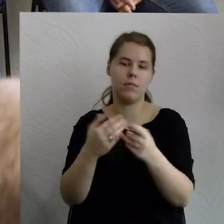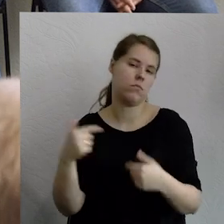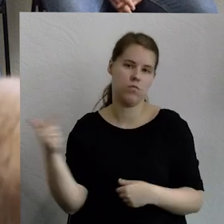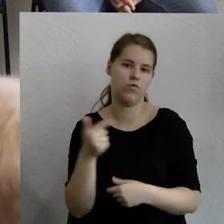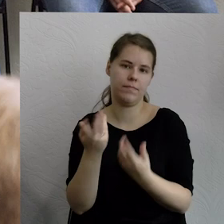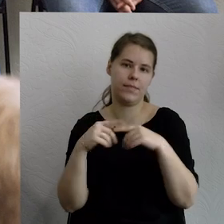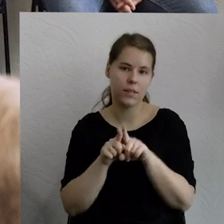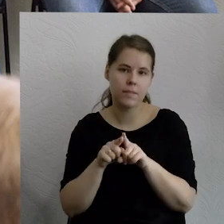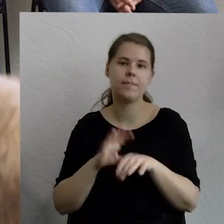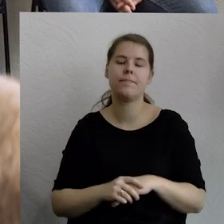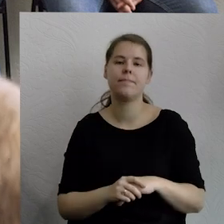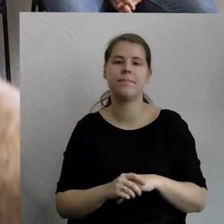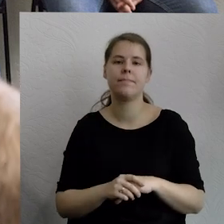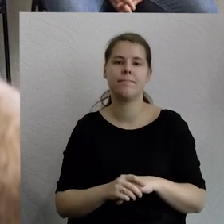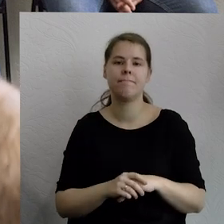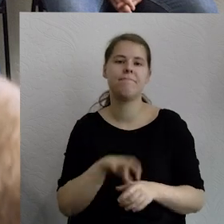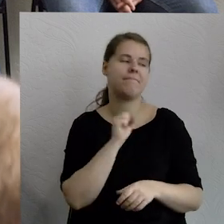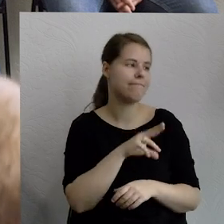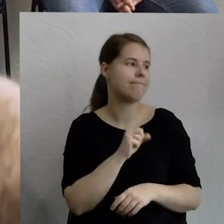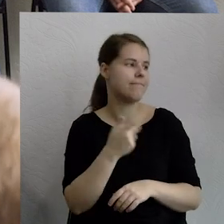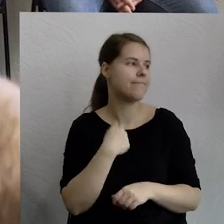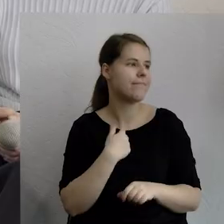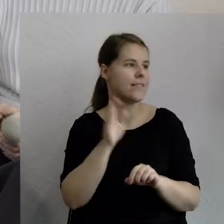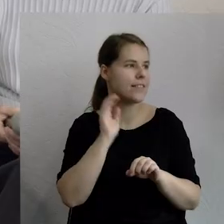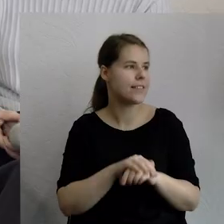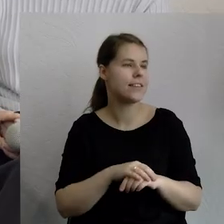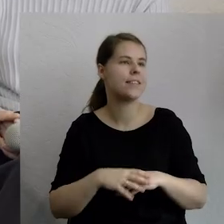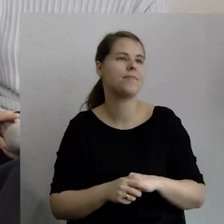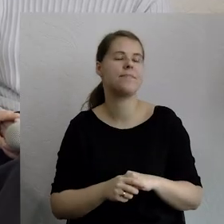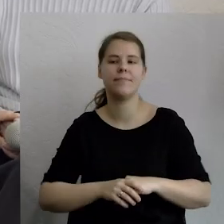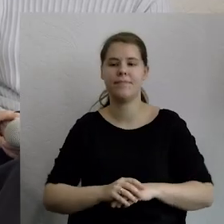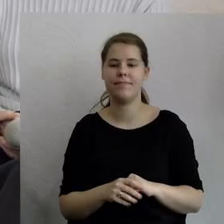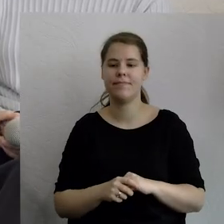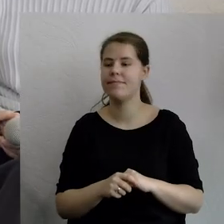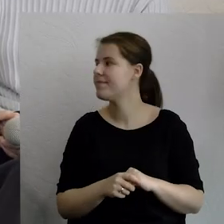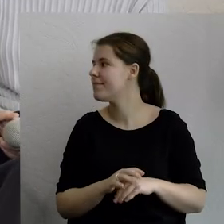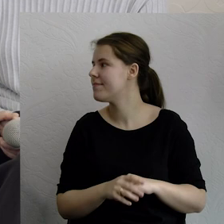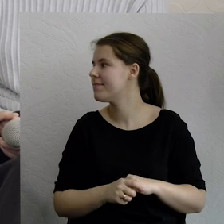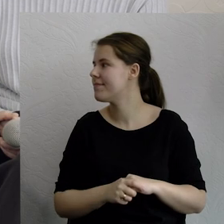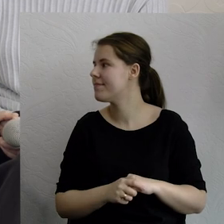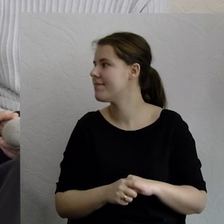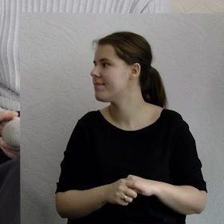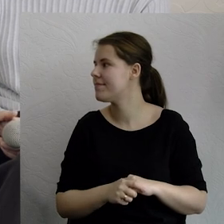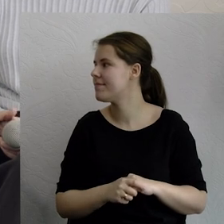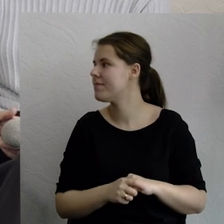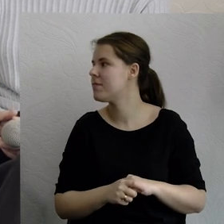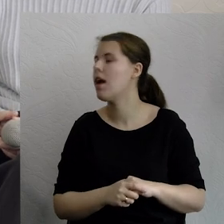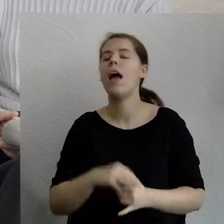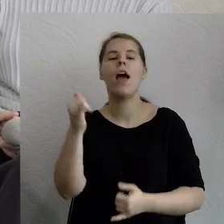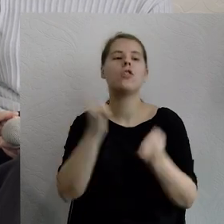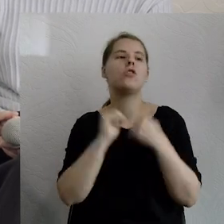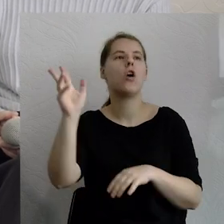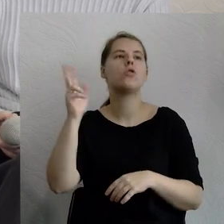zdaniem tak. W akcji demokracji co najmniej. Oczywiście nie wszyscy jeszcze z nas znają. Dziwię się, jak gdzieś jedę w Polskę i ktoś mówi, akcja demokracja, o co chodzi,